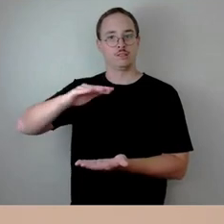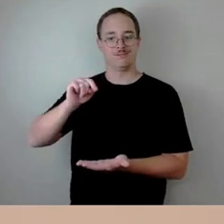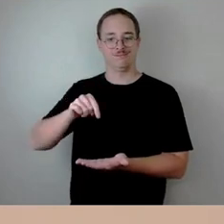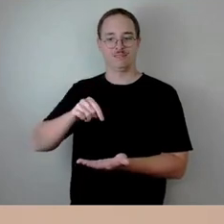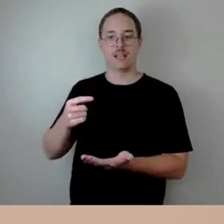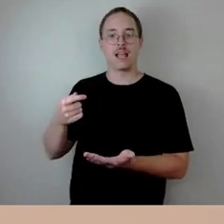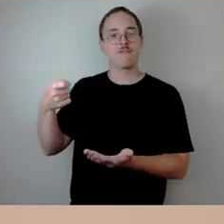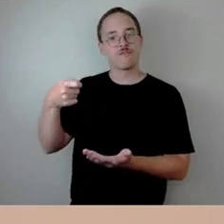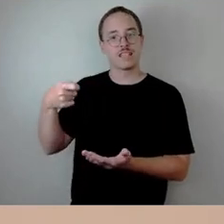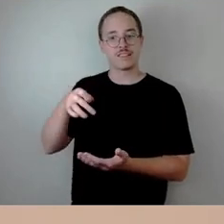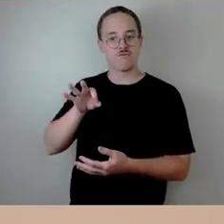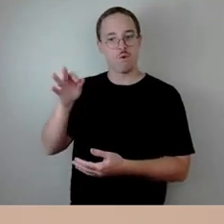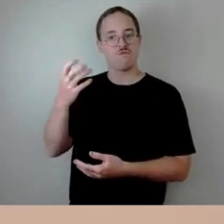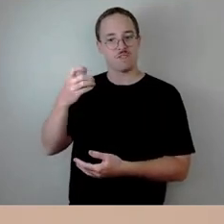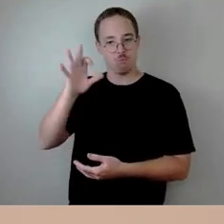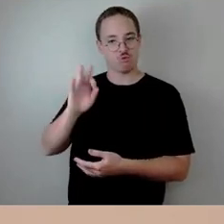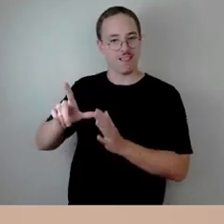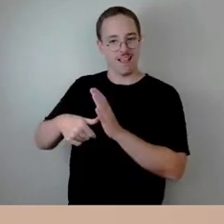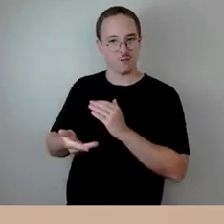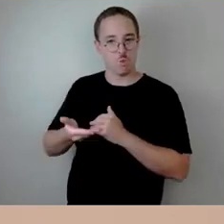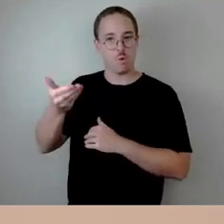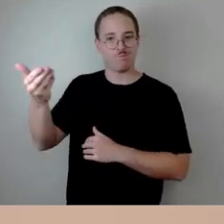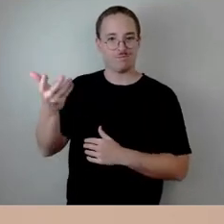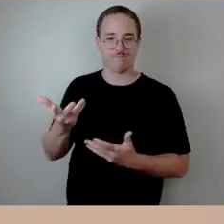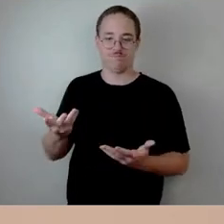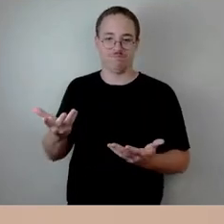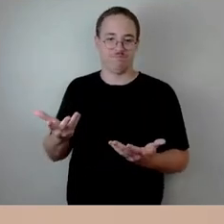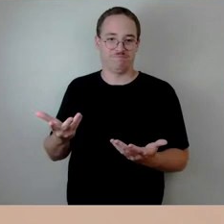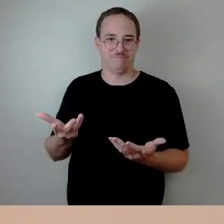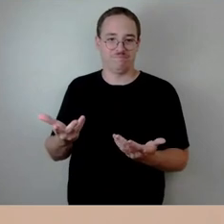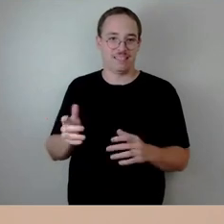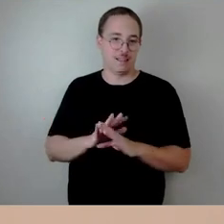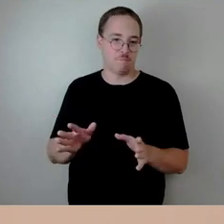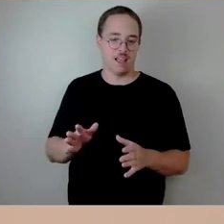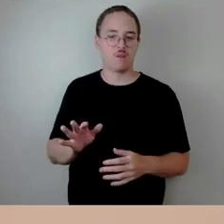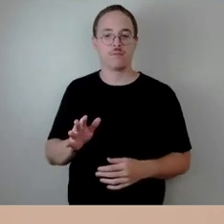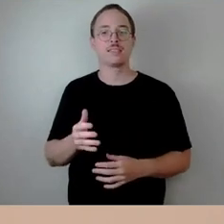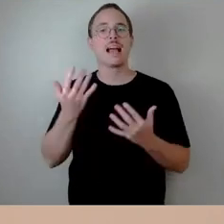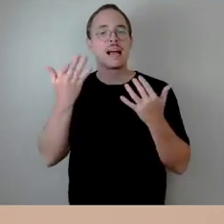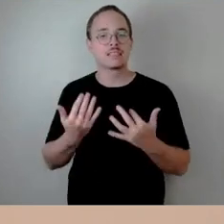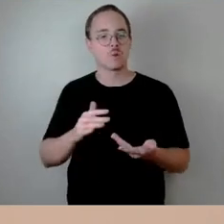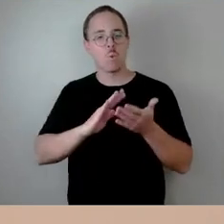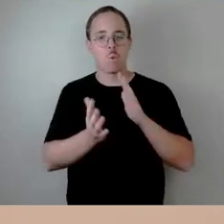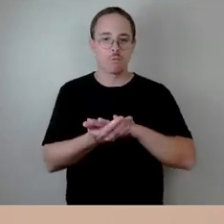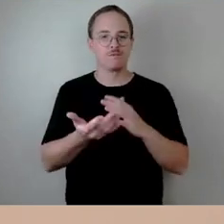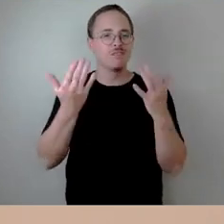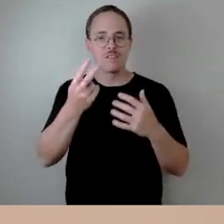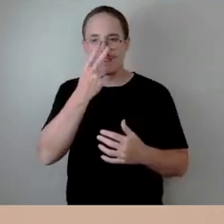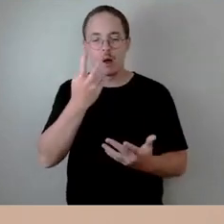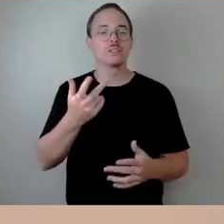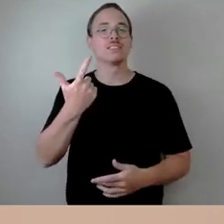50 Prozent kalkulatorisch für 20.000 Haushalte aktuell besteht.